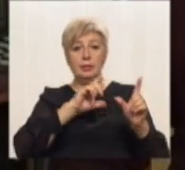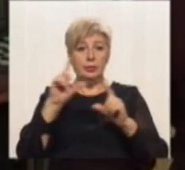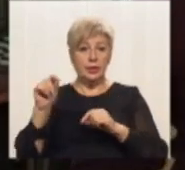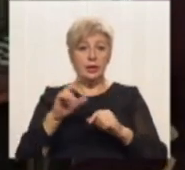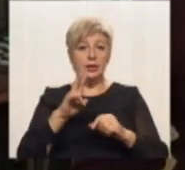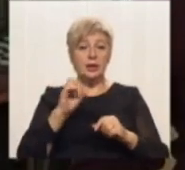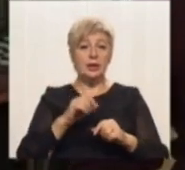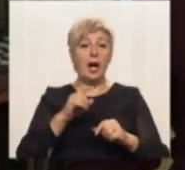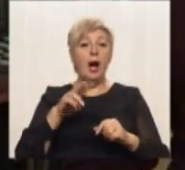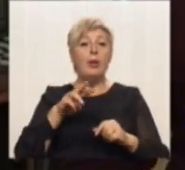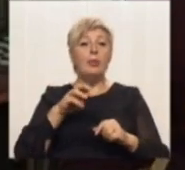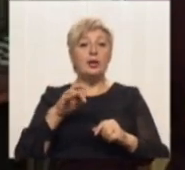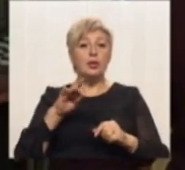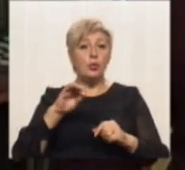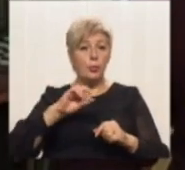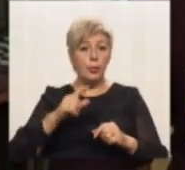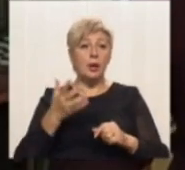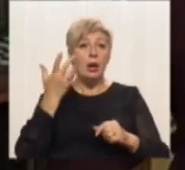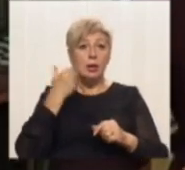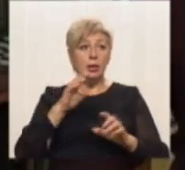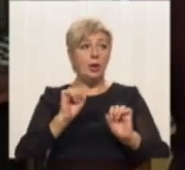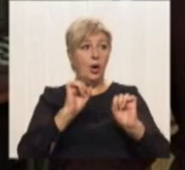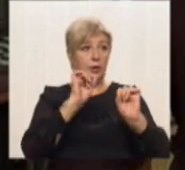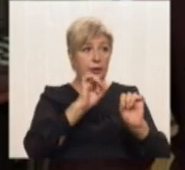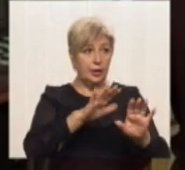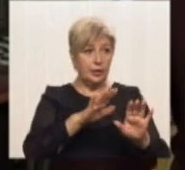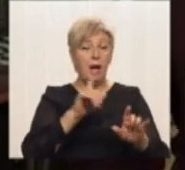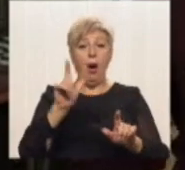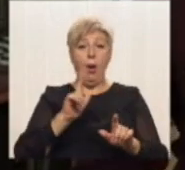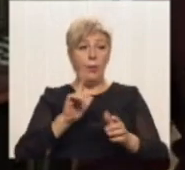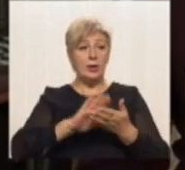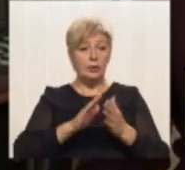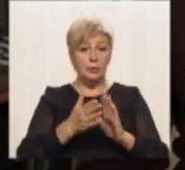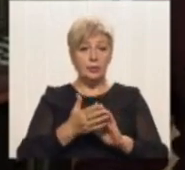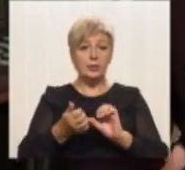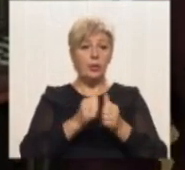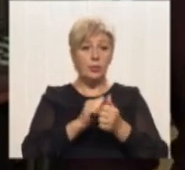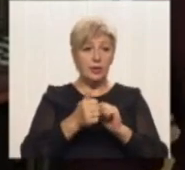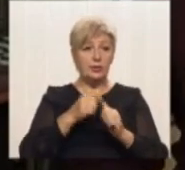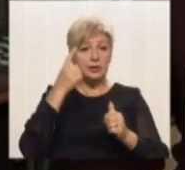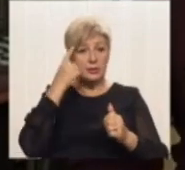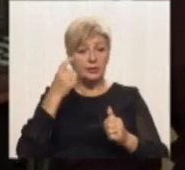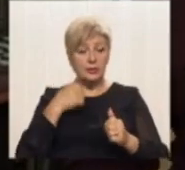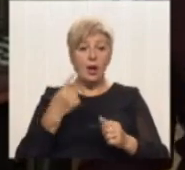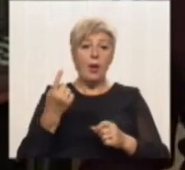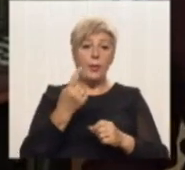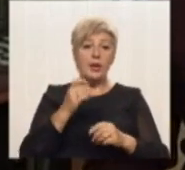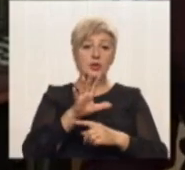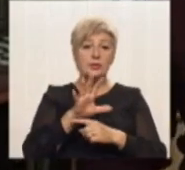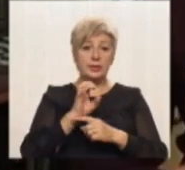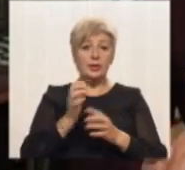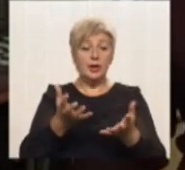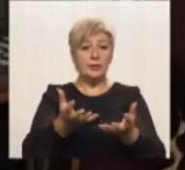Коли станок поїхав з музею, то ми домовилися обмінюватися інформацією. Першу фотографію не